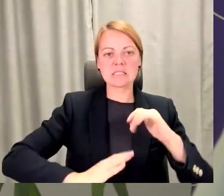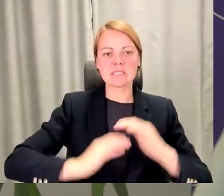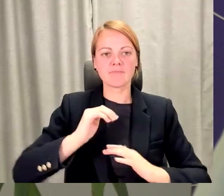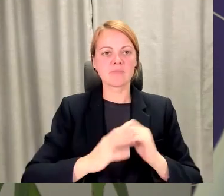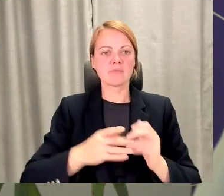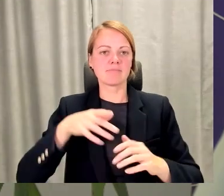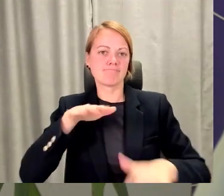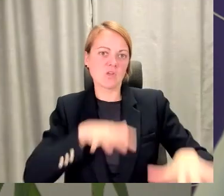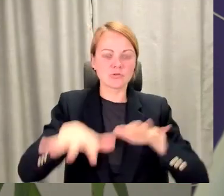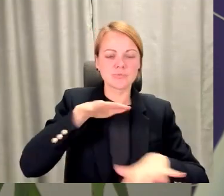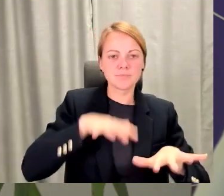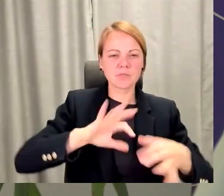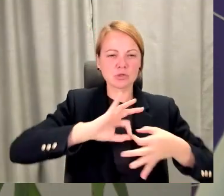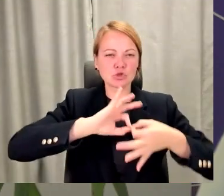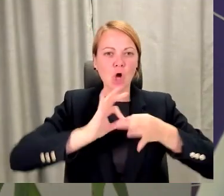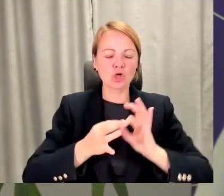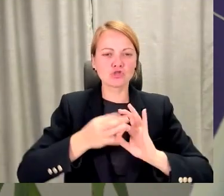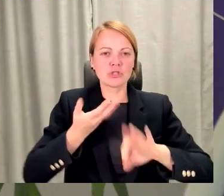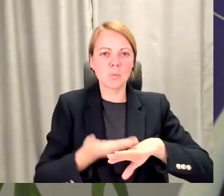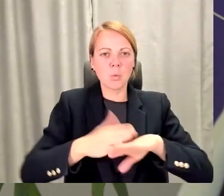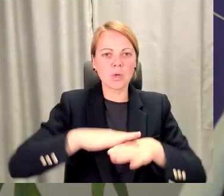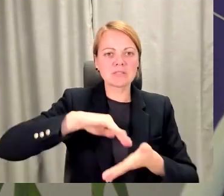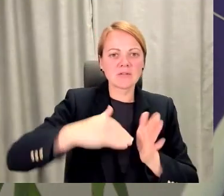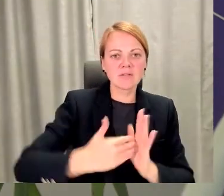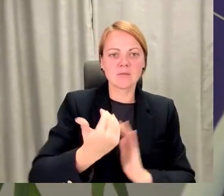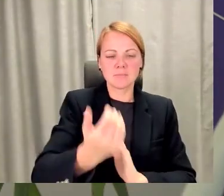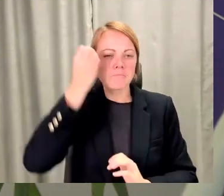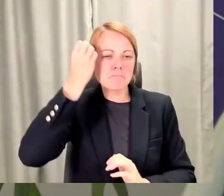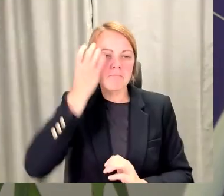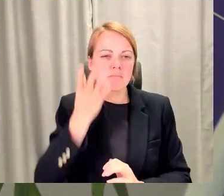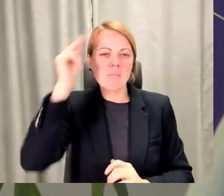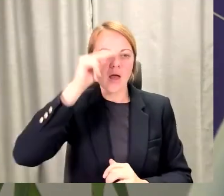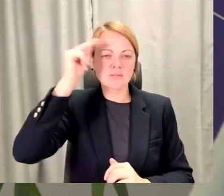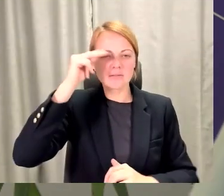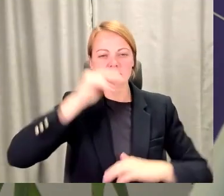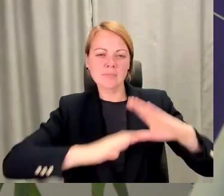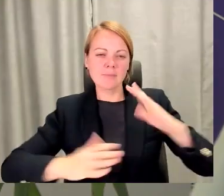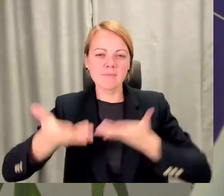sarežīt situācijas, tava prasme mācīties. Tā ir skaitā, tur ir apakšā.